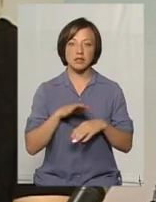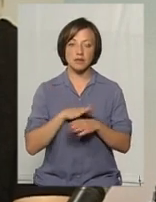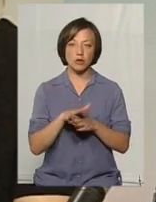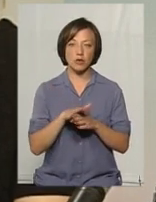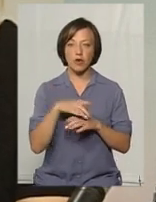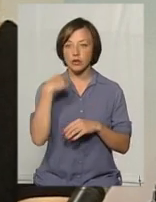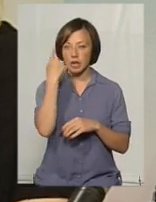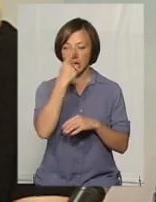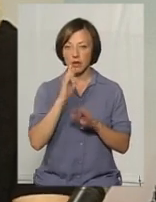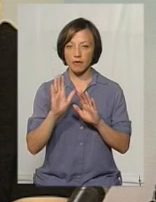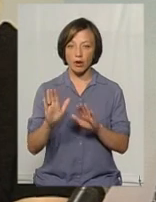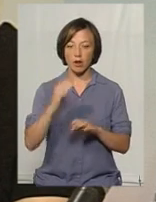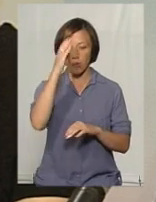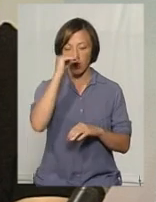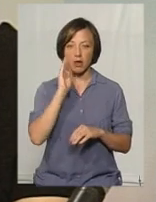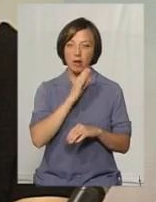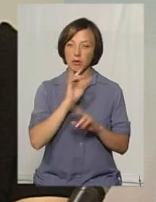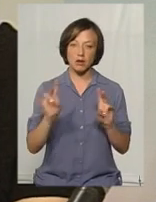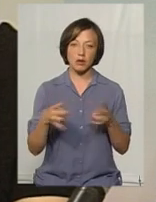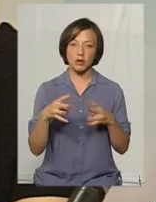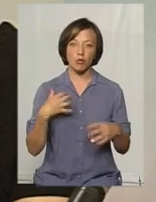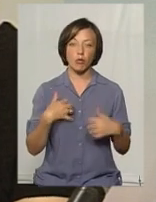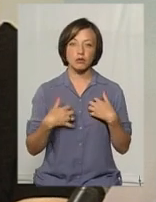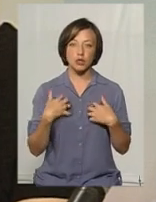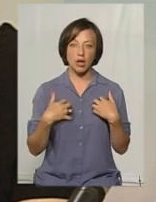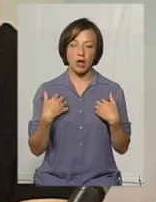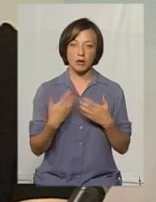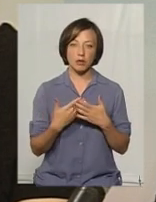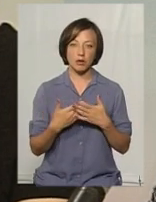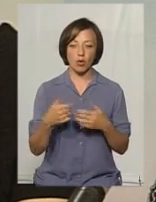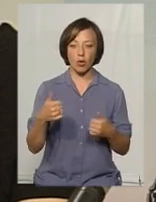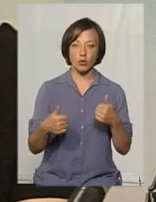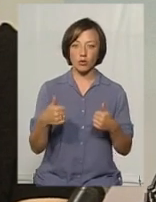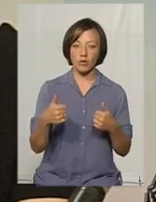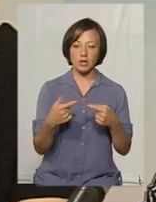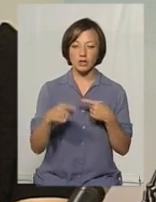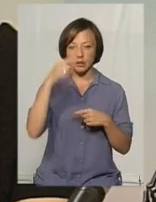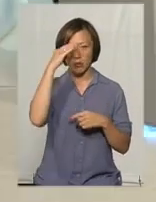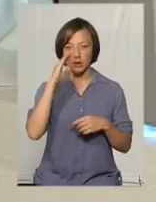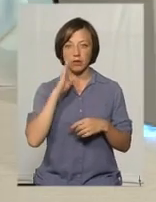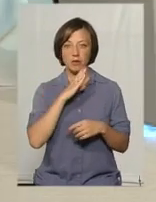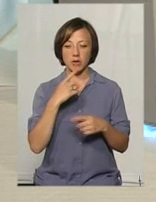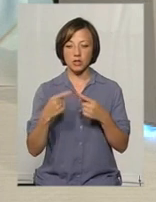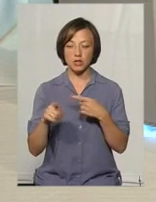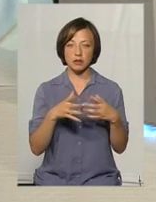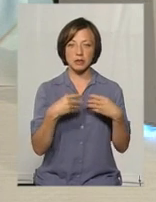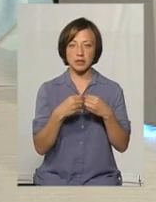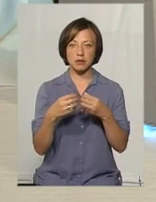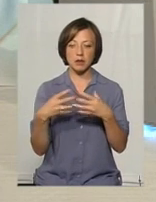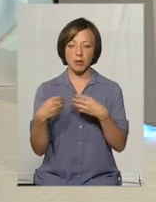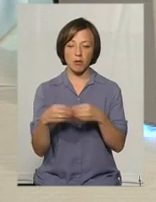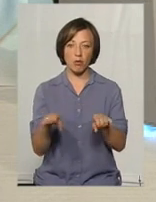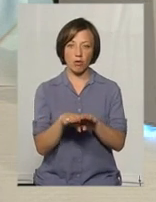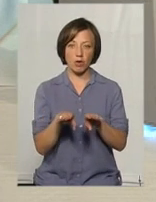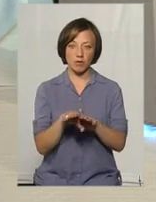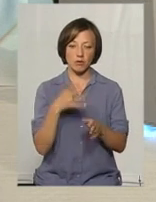індивідуально. І батькам не потрібно поспішати або, наприклад, конкурувати з іншими батьками або ж з іншими сім'ями і порівнювати з